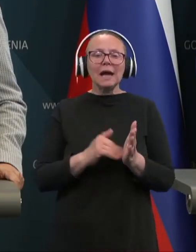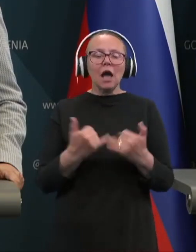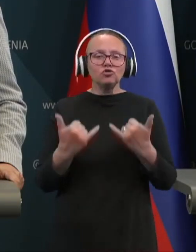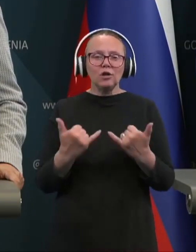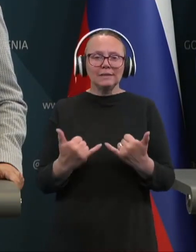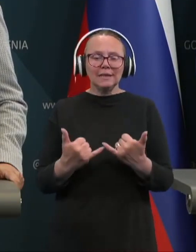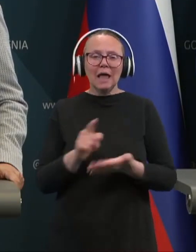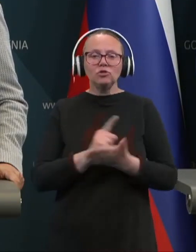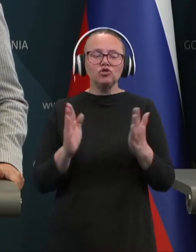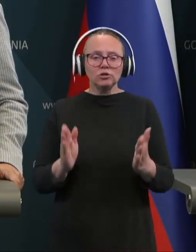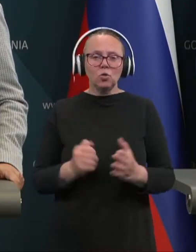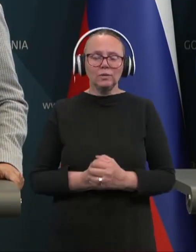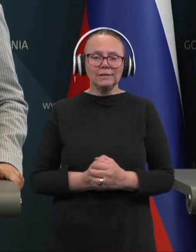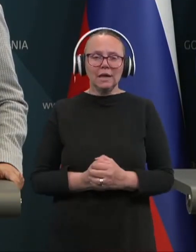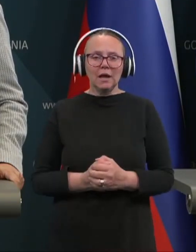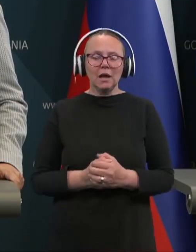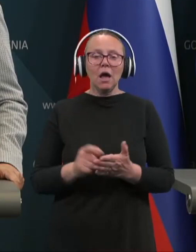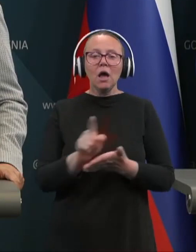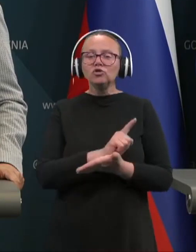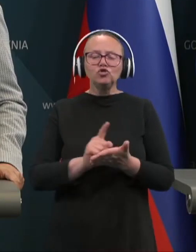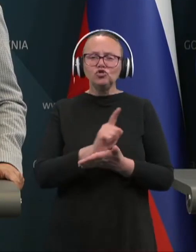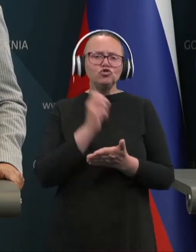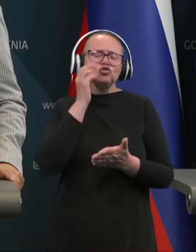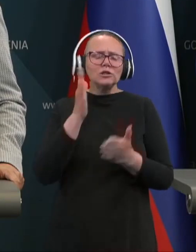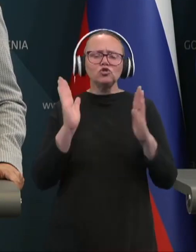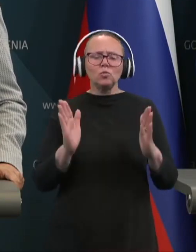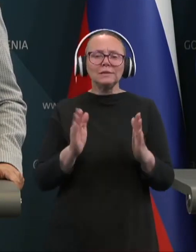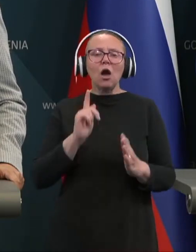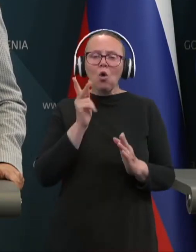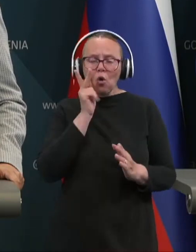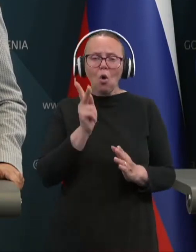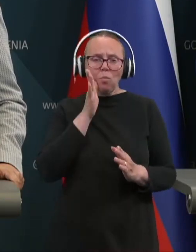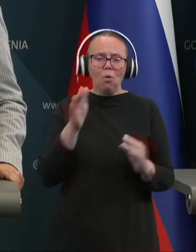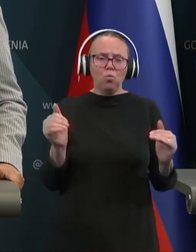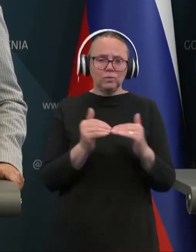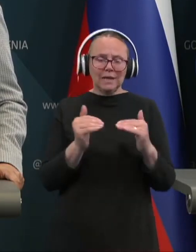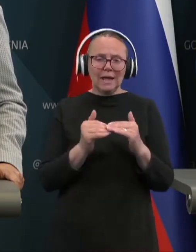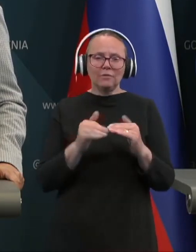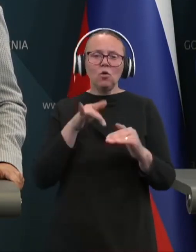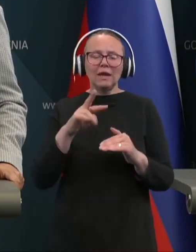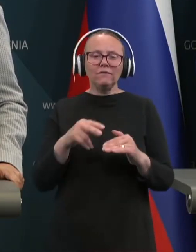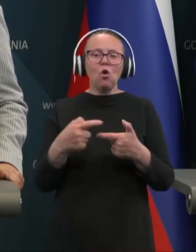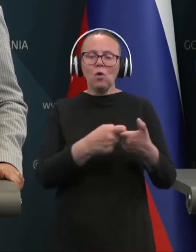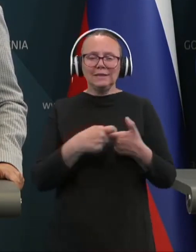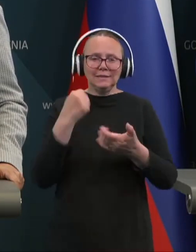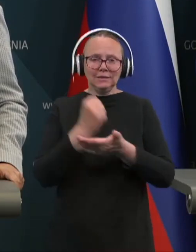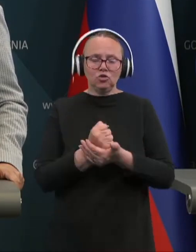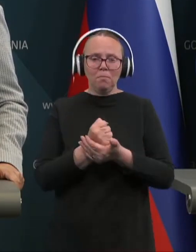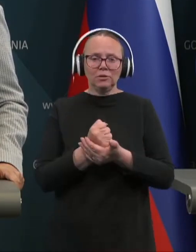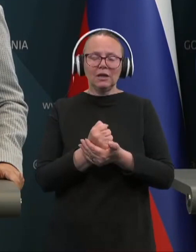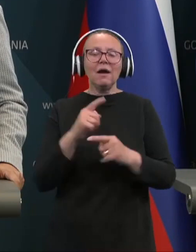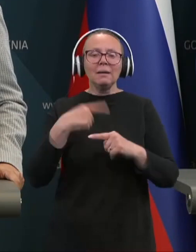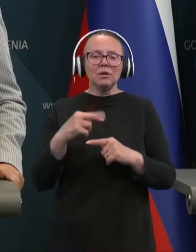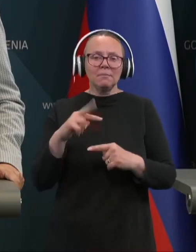časovnica, prosim? Časovnica bo takoj, ko bo usklajeno, gre v kolicijsko potrjevanje in potem v samo